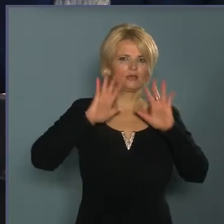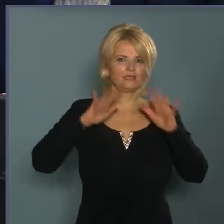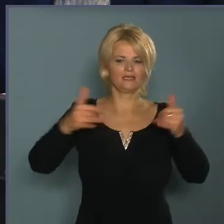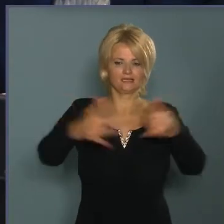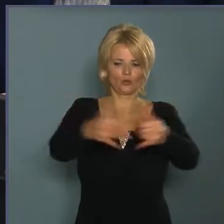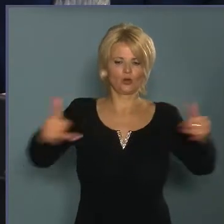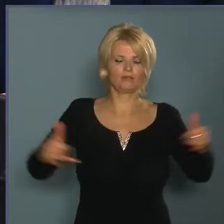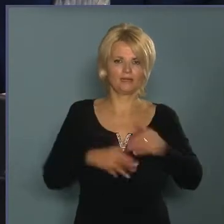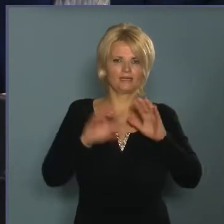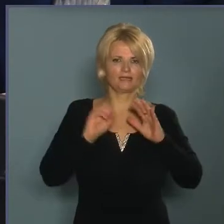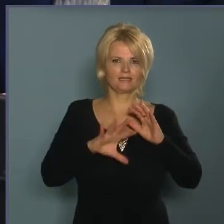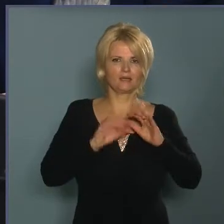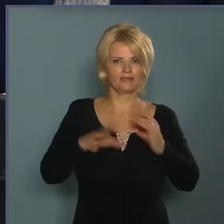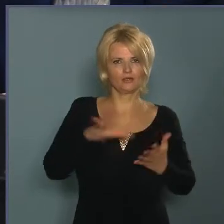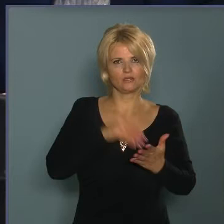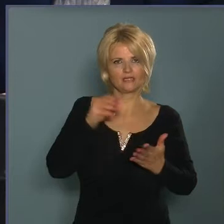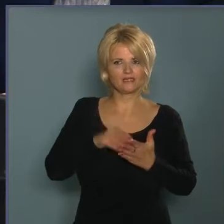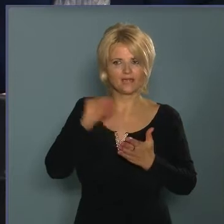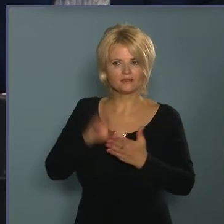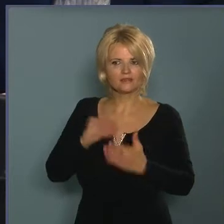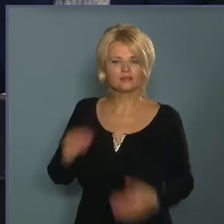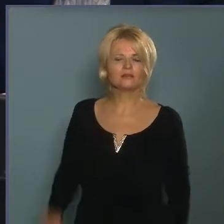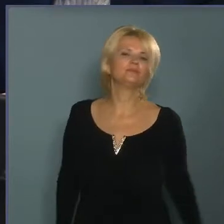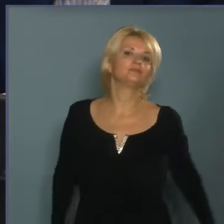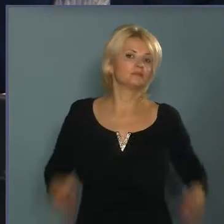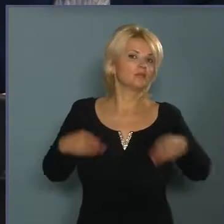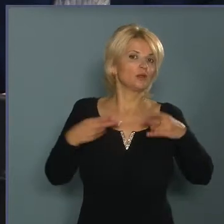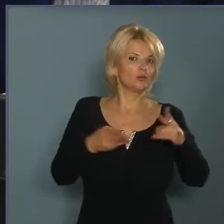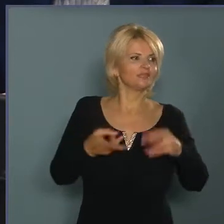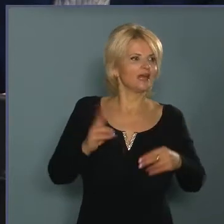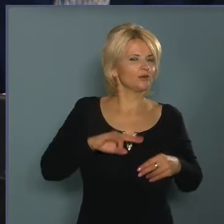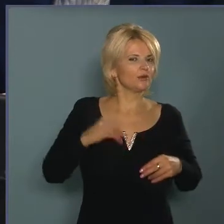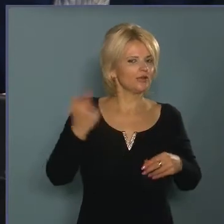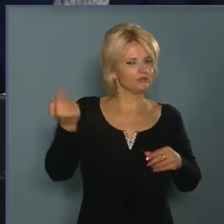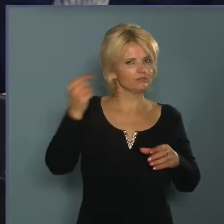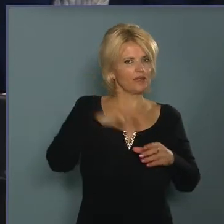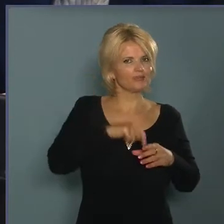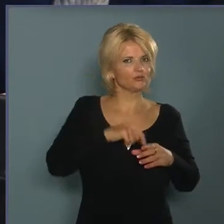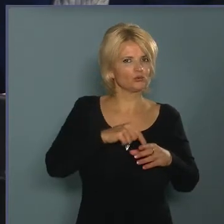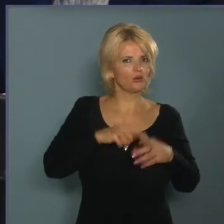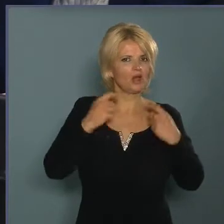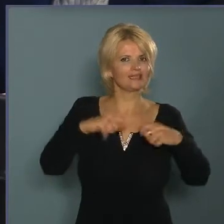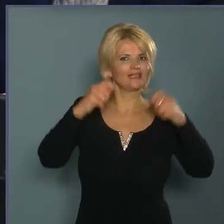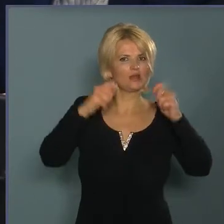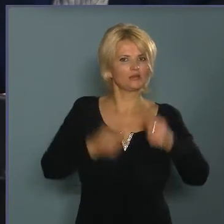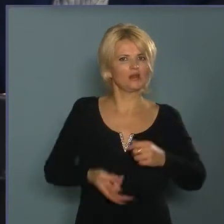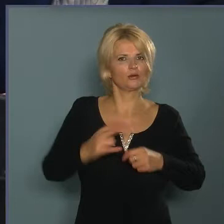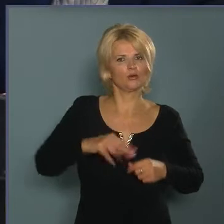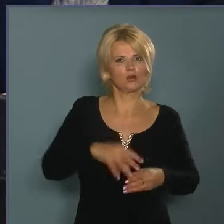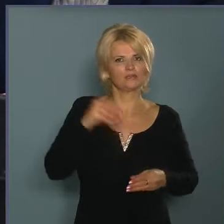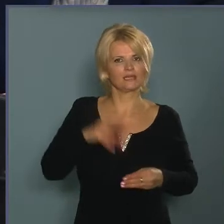több méter szemetet szedünk össze utcáról, illetve bentről az ingatlanról.